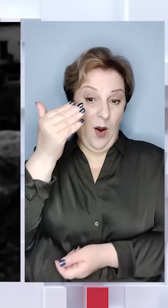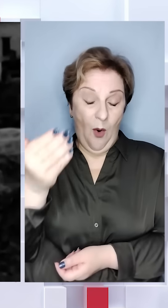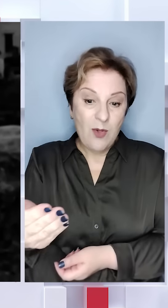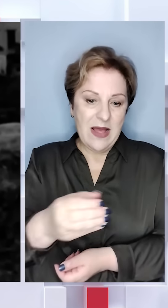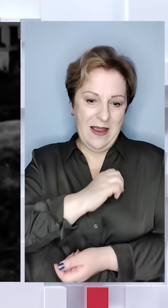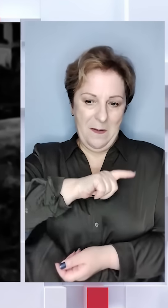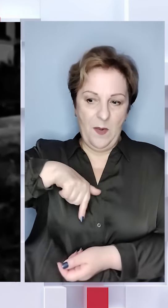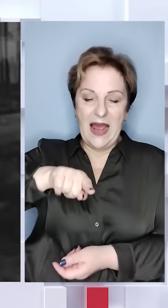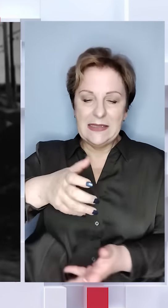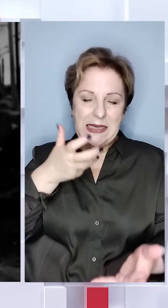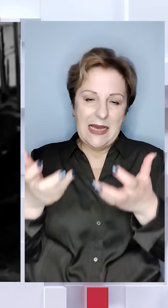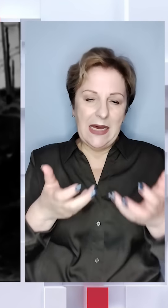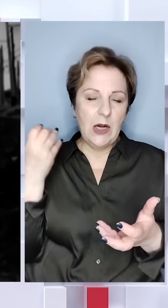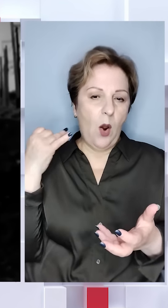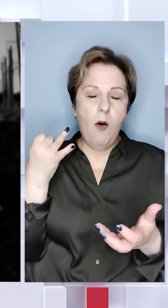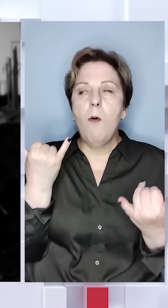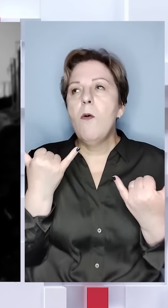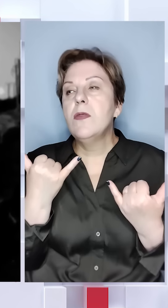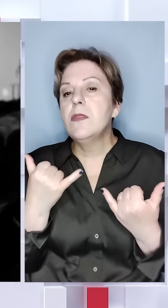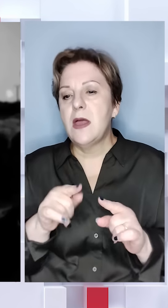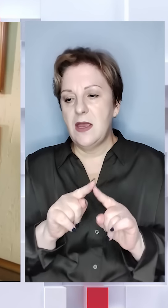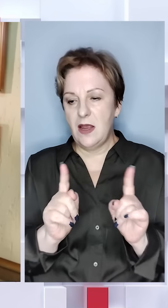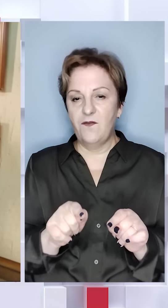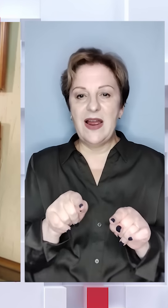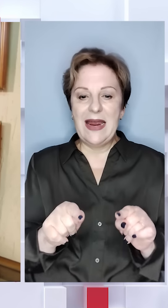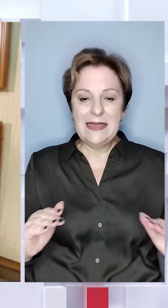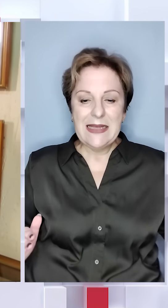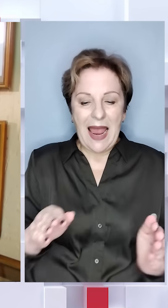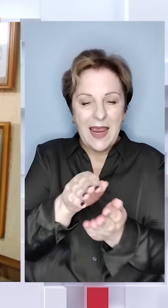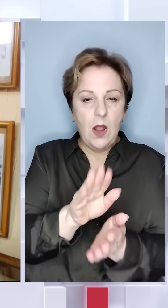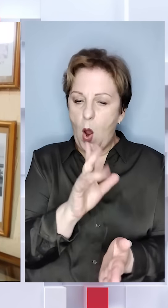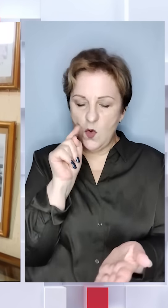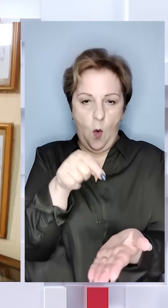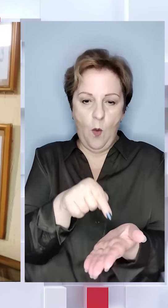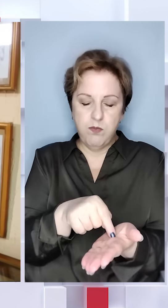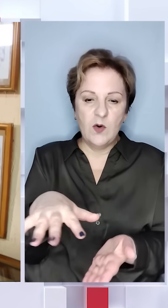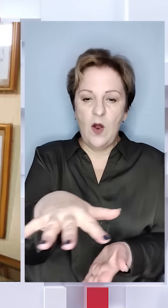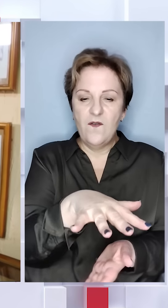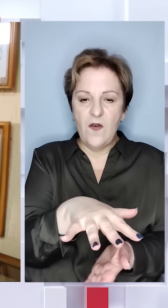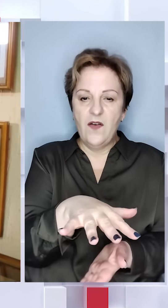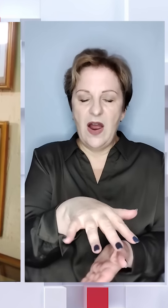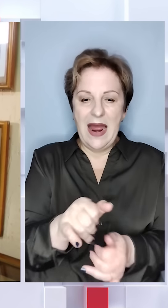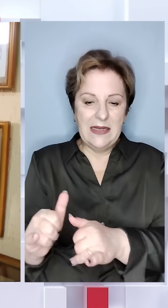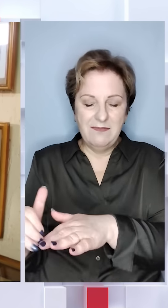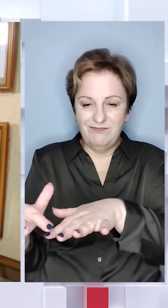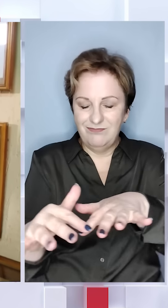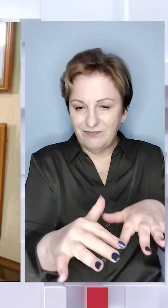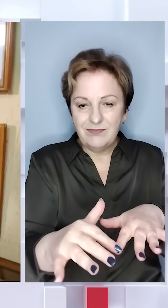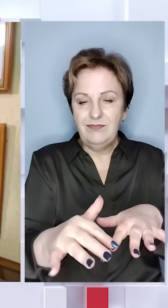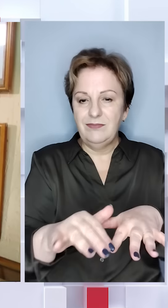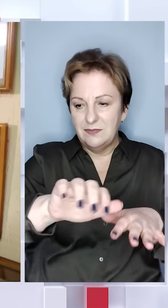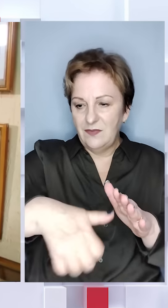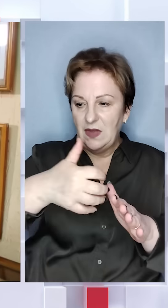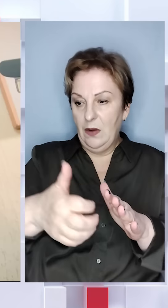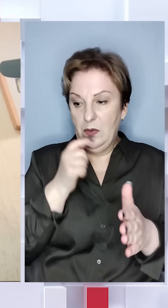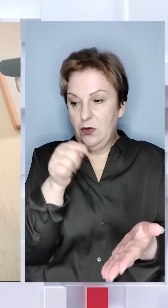Ці розкопки, взагалі, вони є дивом, оскільки цей курган не потрапляв в зону розширення кар'єрі, і тому він би став